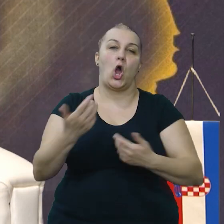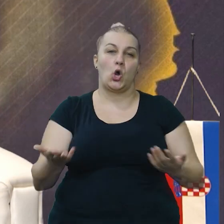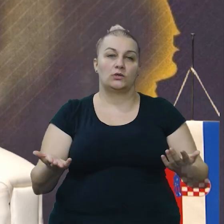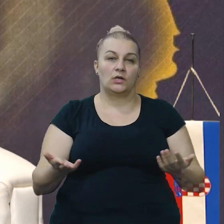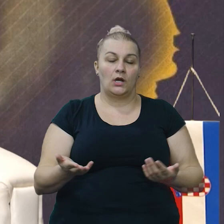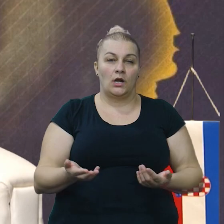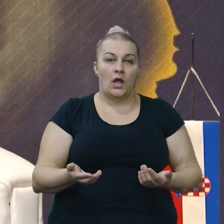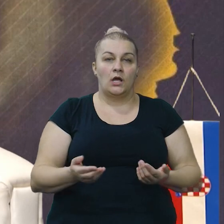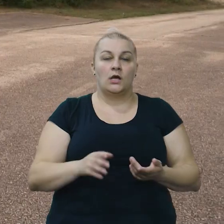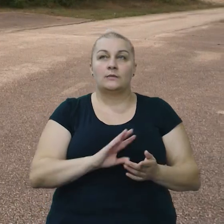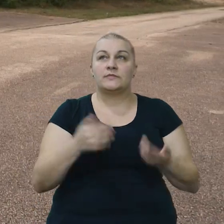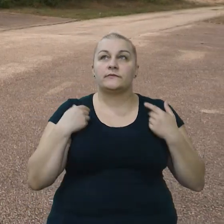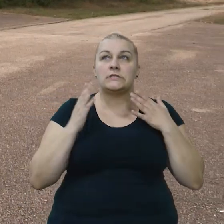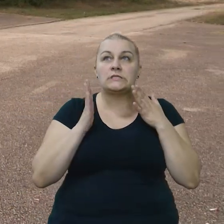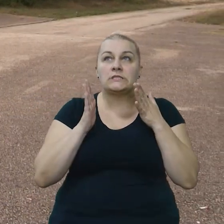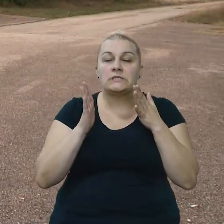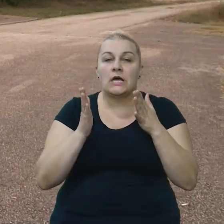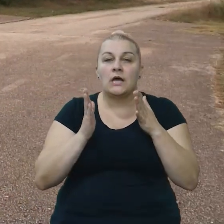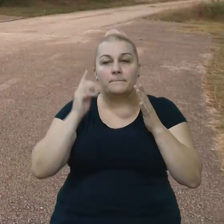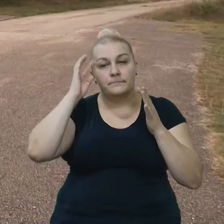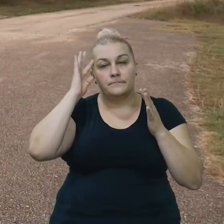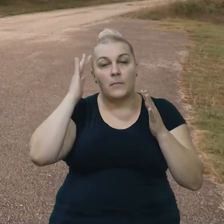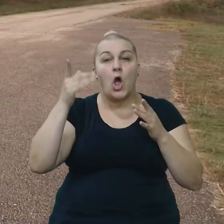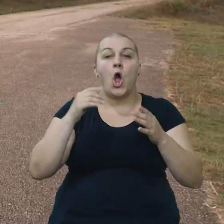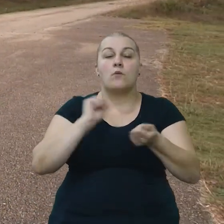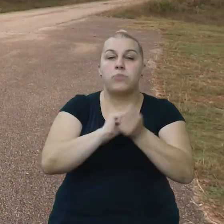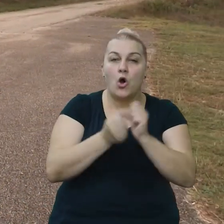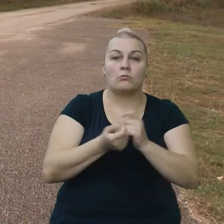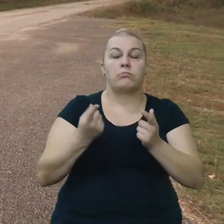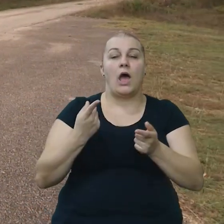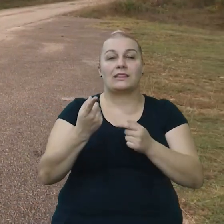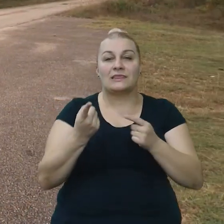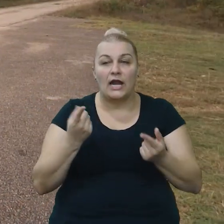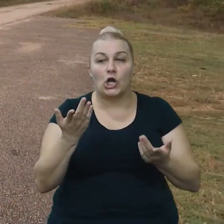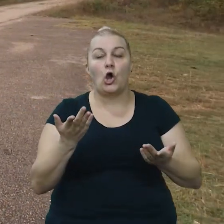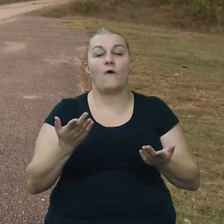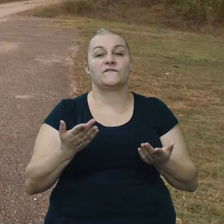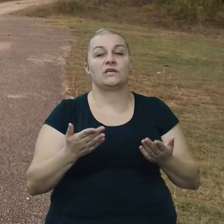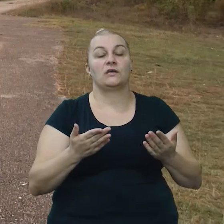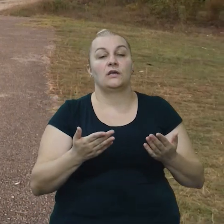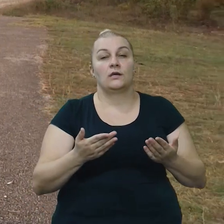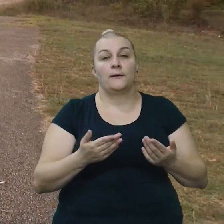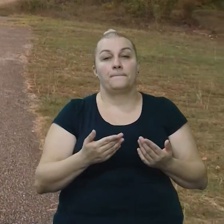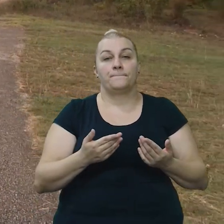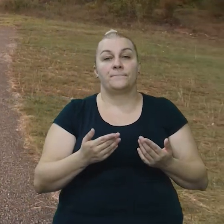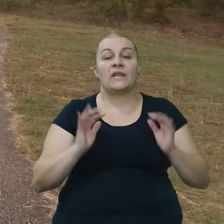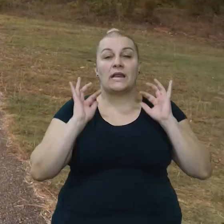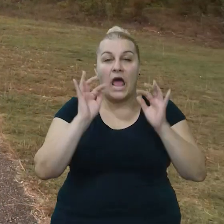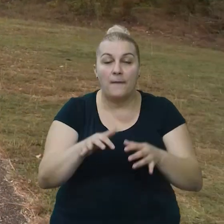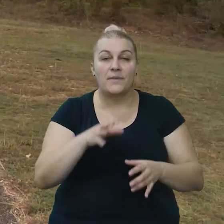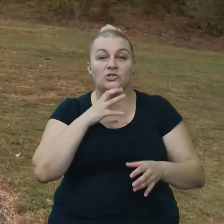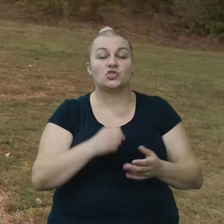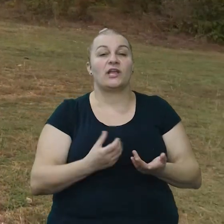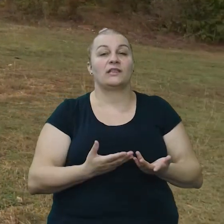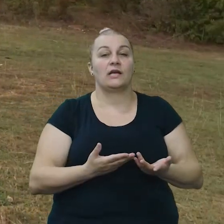usmjereno prema borbi, prema tenkovima, prema napadu